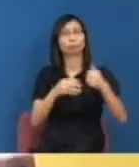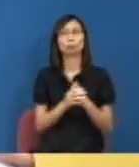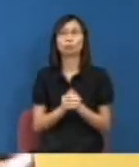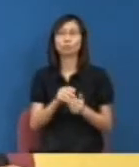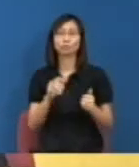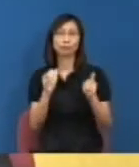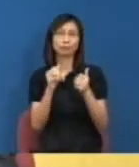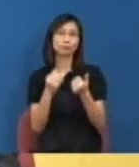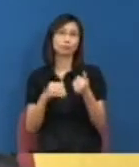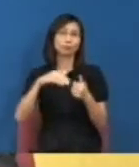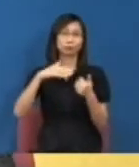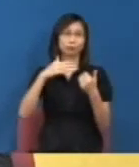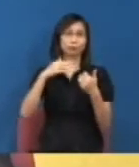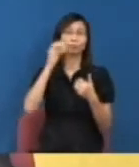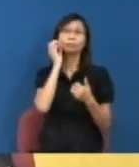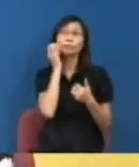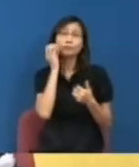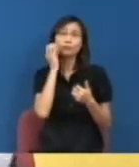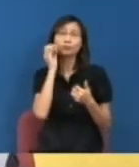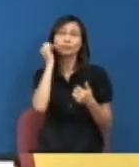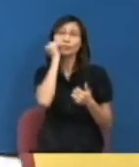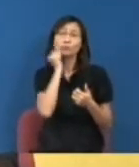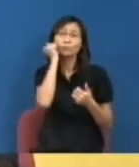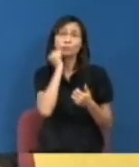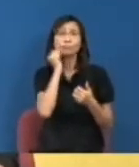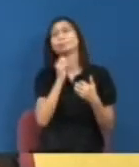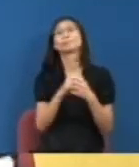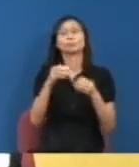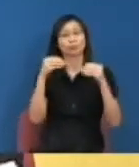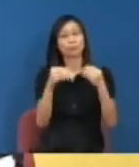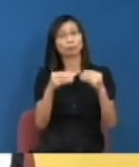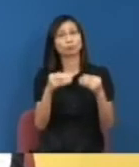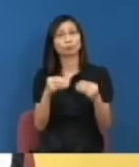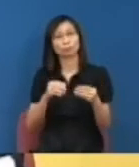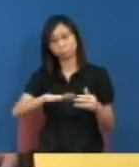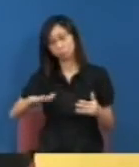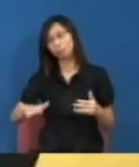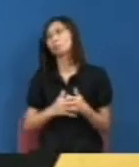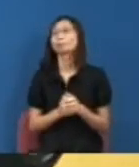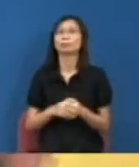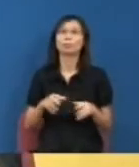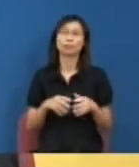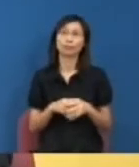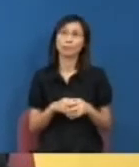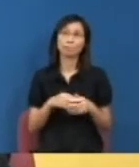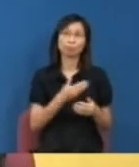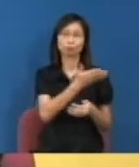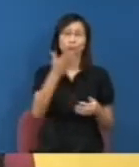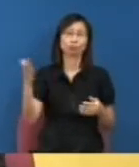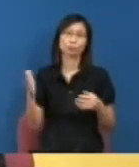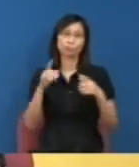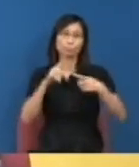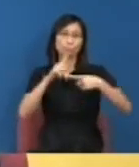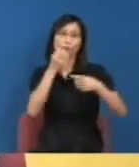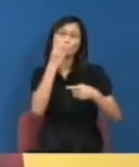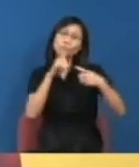第一段有關這個抱定宗旨我想對於現時就是各位即香港大學高層